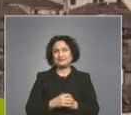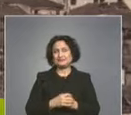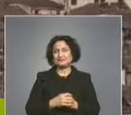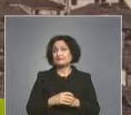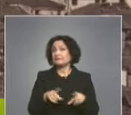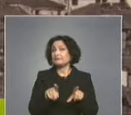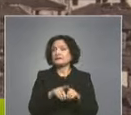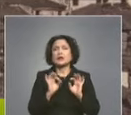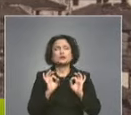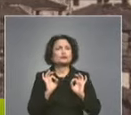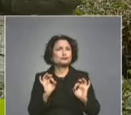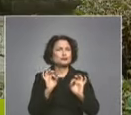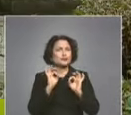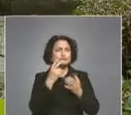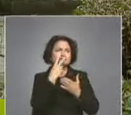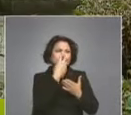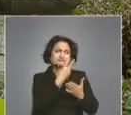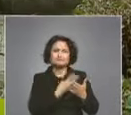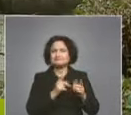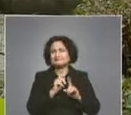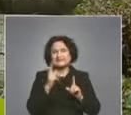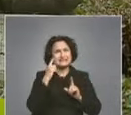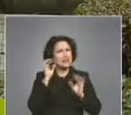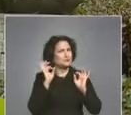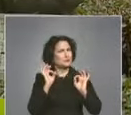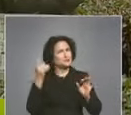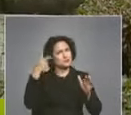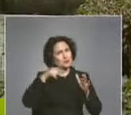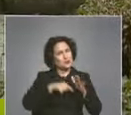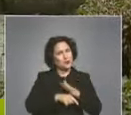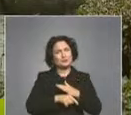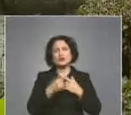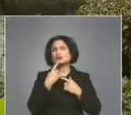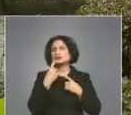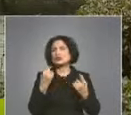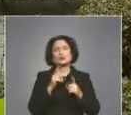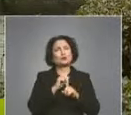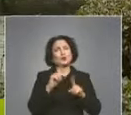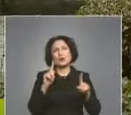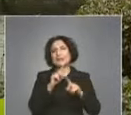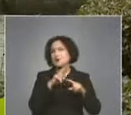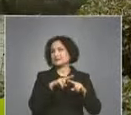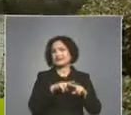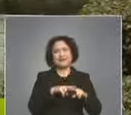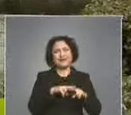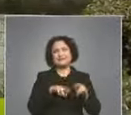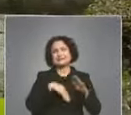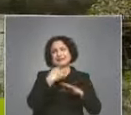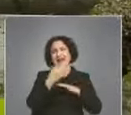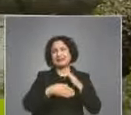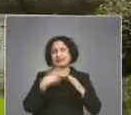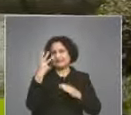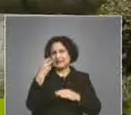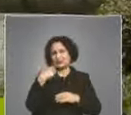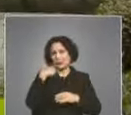Как точно е изглеждал първият храм, ние не знаем с подробности, защото той не оцелява. Само 30 години след неговото